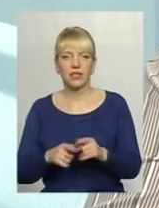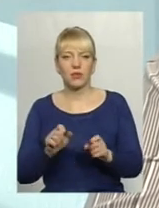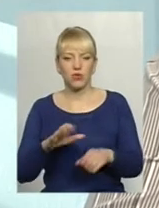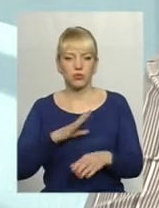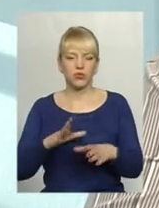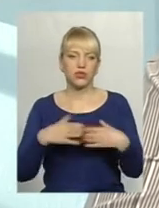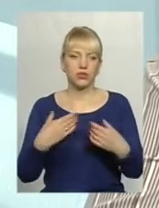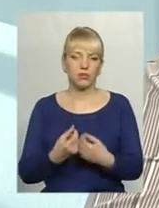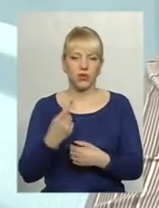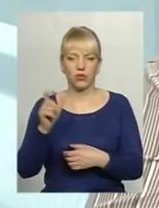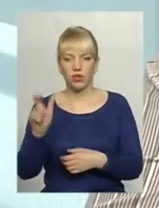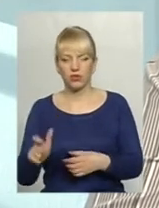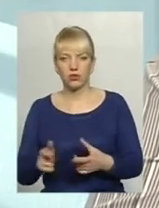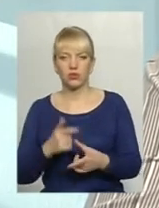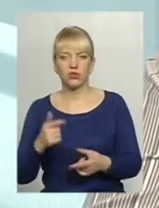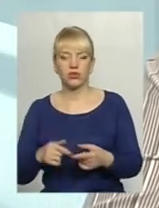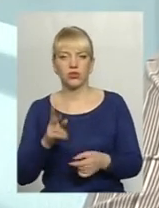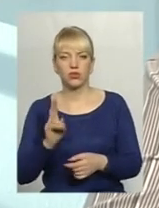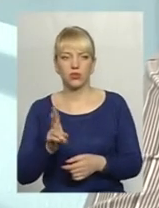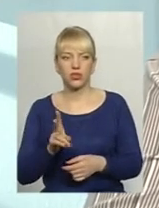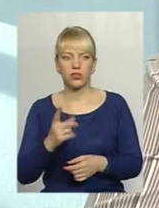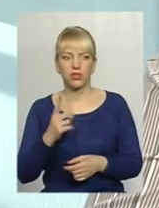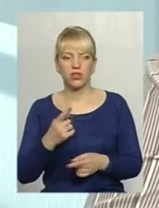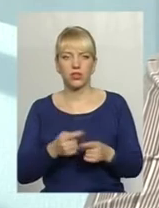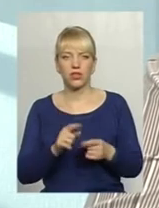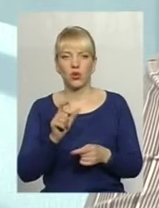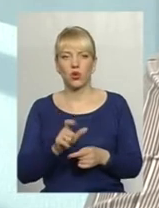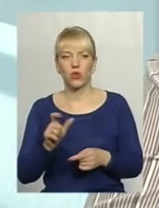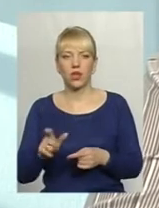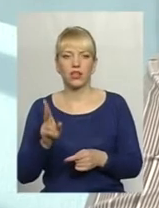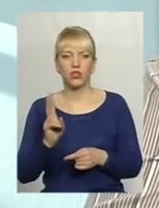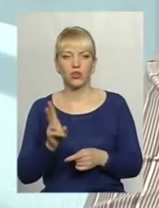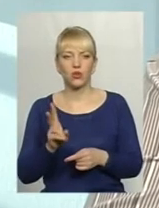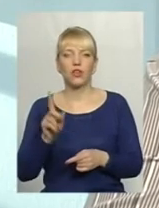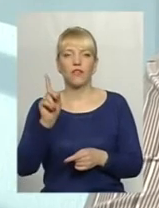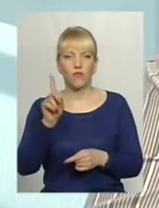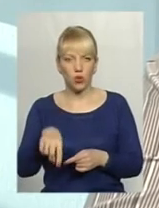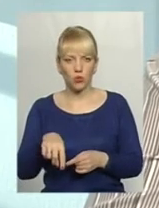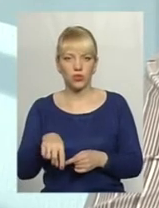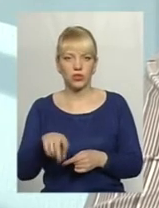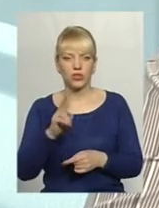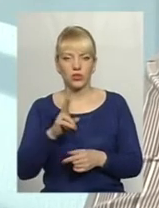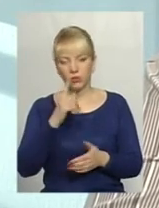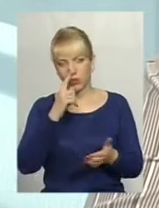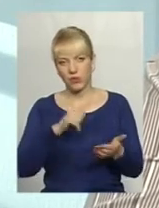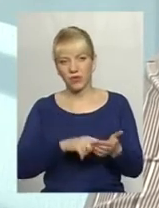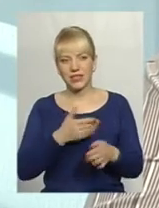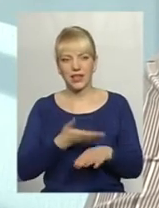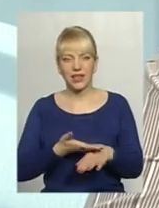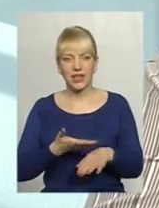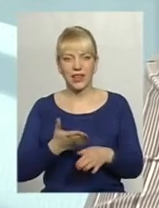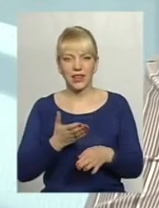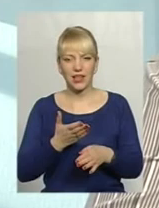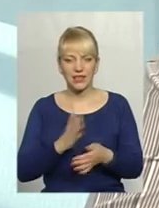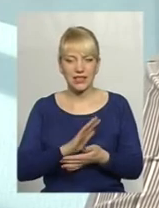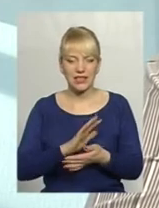і одна особа, і хтось один з тих людей, які в тому числі, які обнили складних життєвих обставинах, в тому